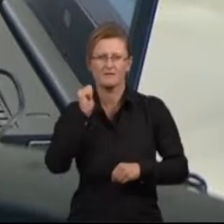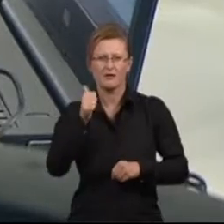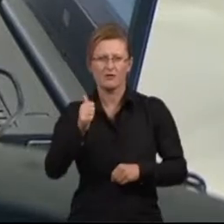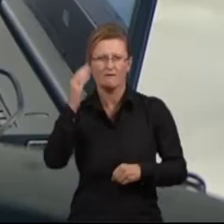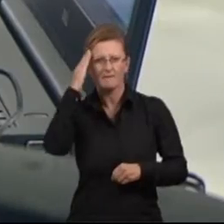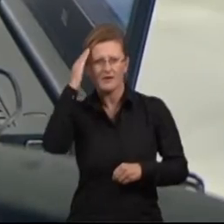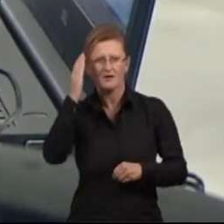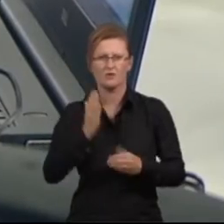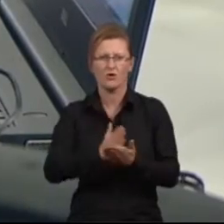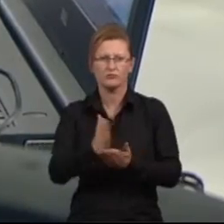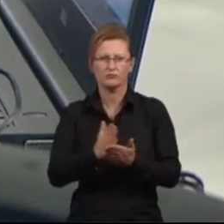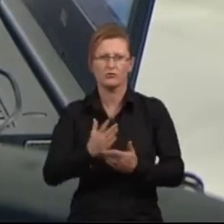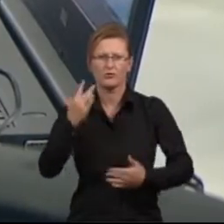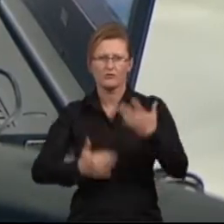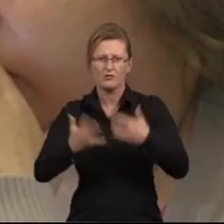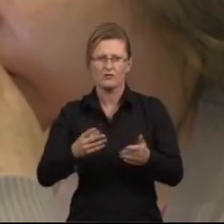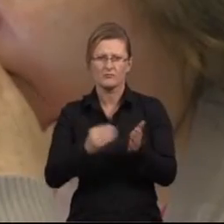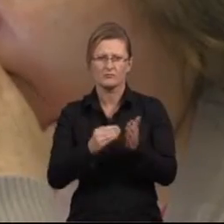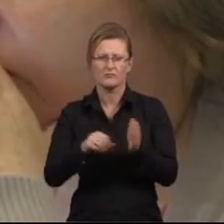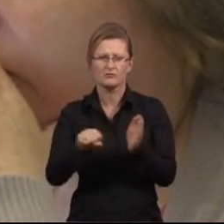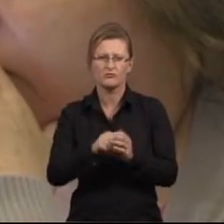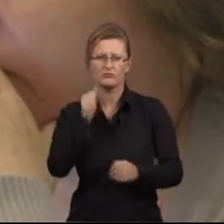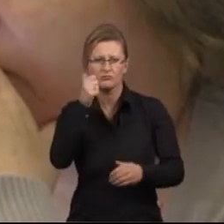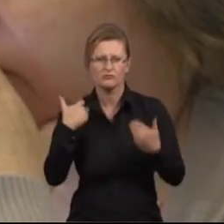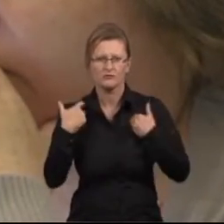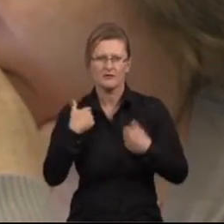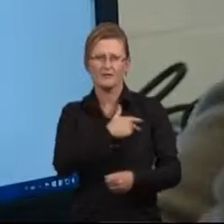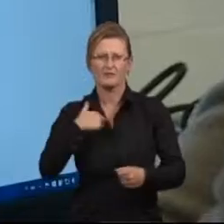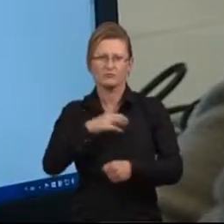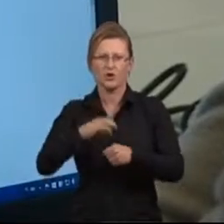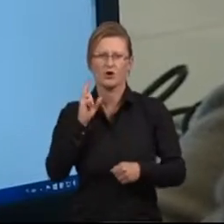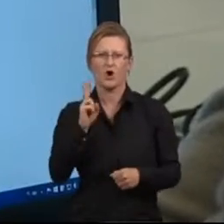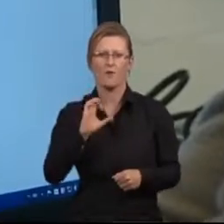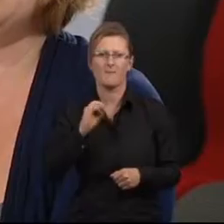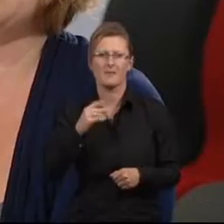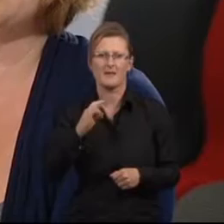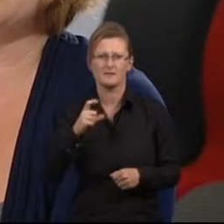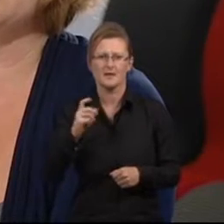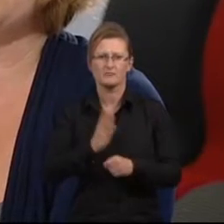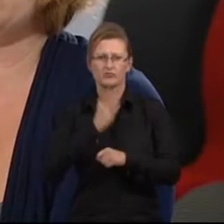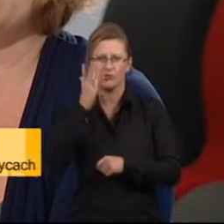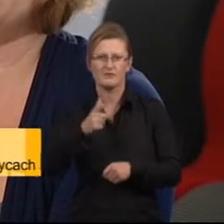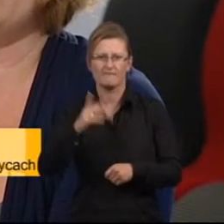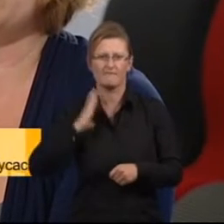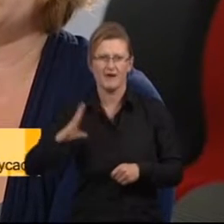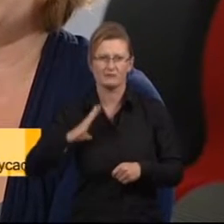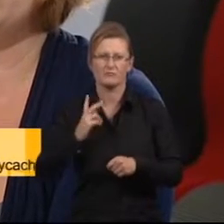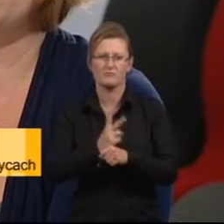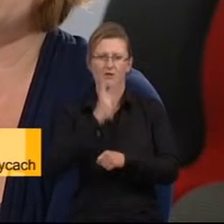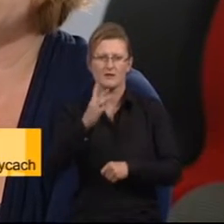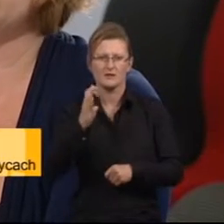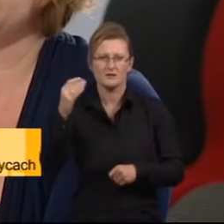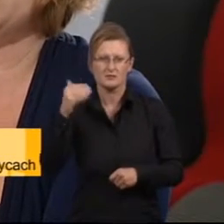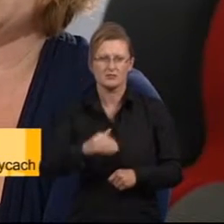podniesienie umiejętności obsługi komputera w życiu codziennym. Nasz projekt Kompetencje Przyszłości jest projektem o wartości